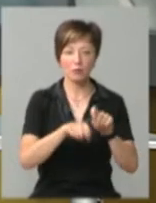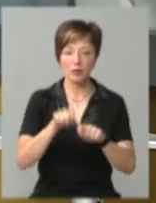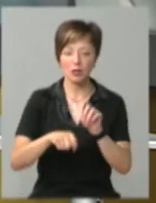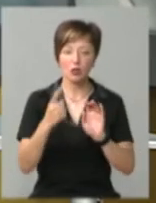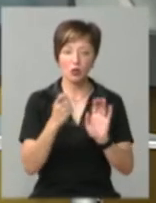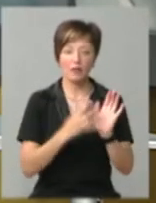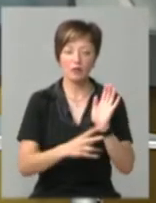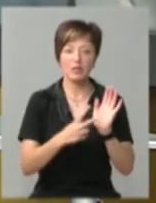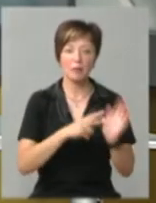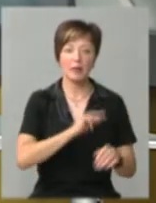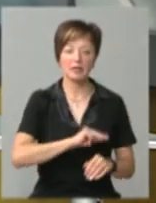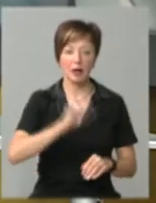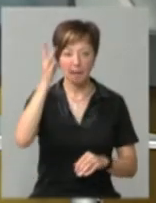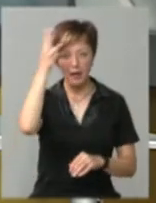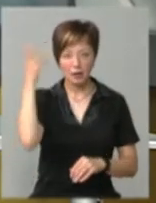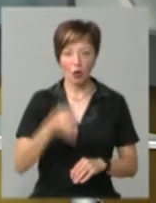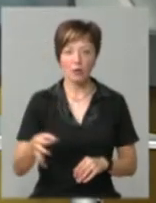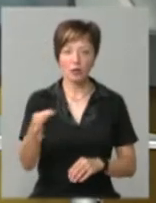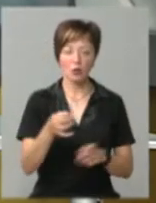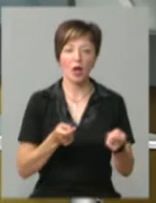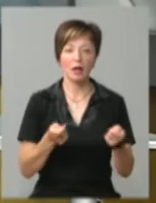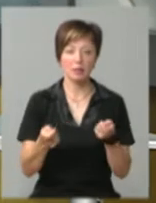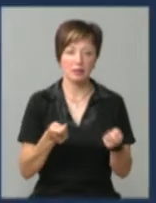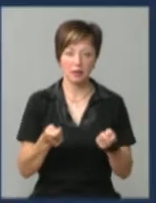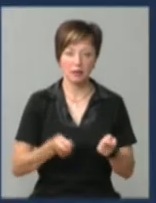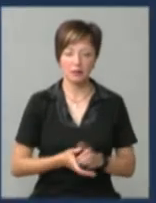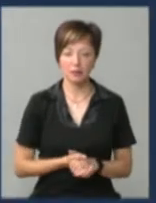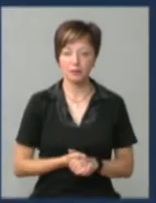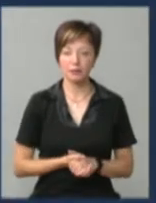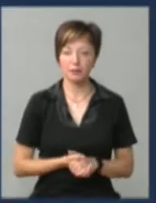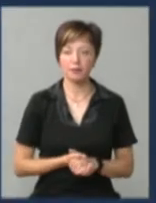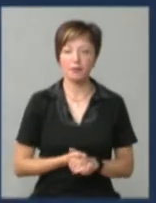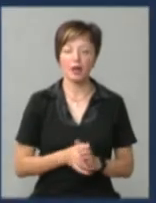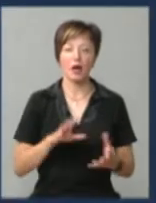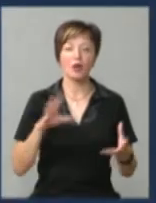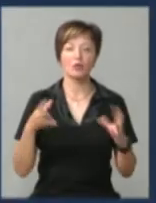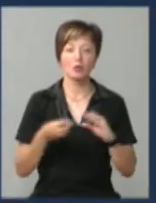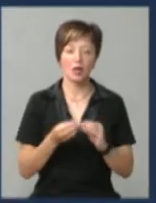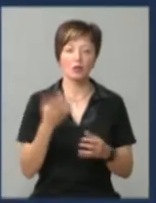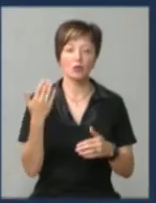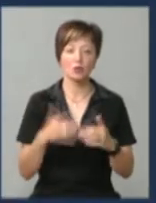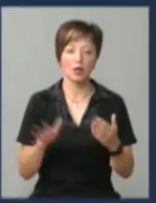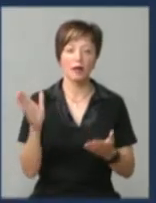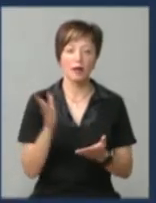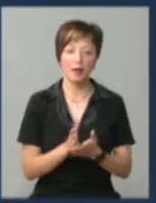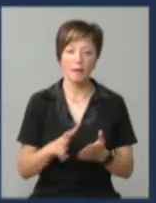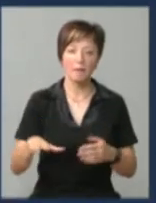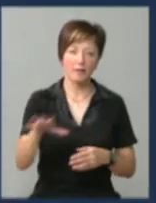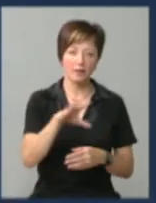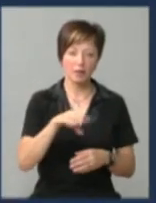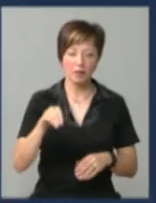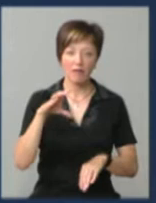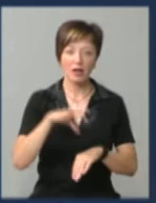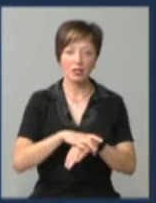працівників Хмельницької обласної державної адміністрації. Результати вже є по всім протестовані. Фактично